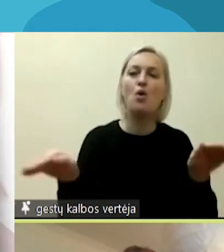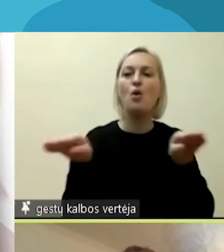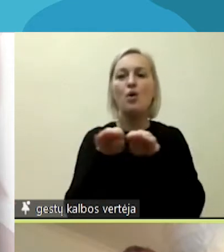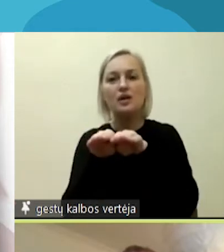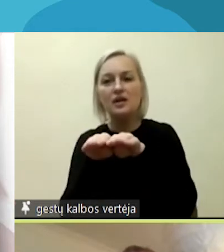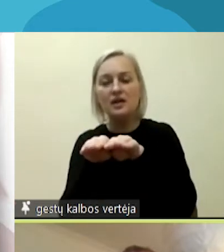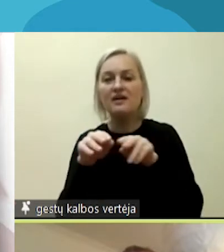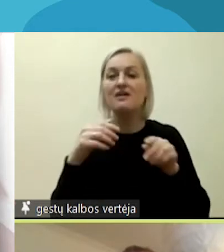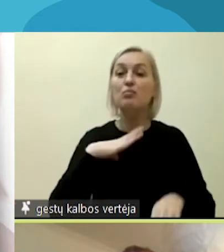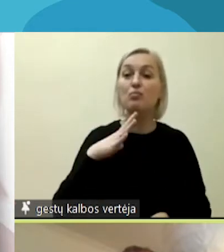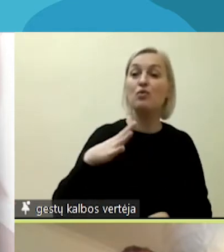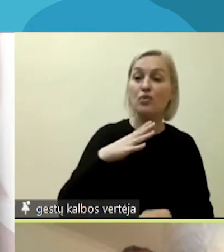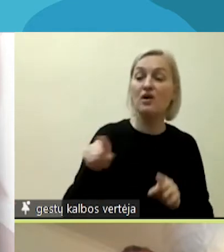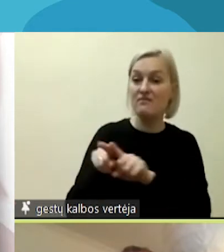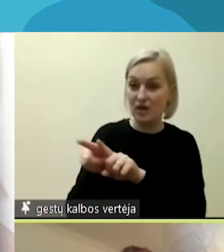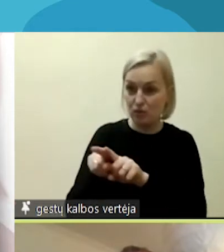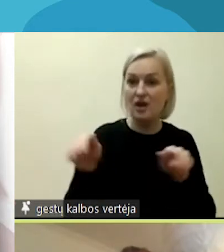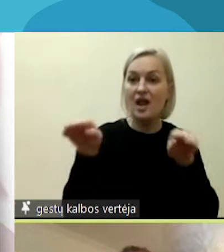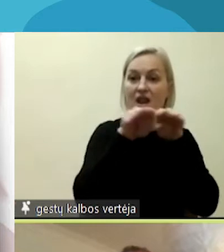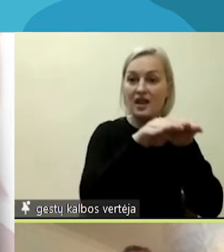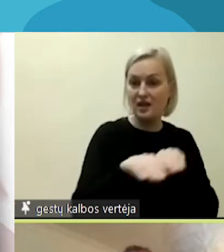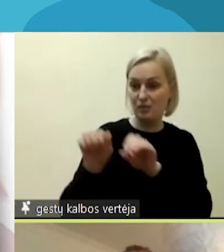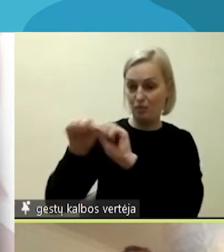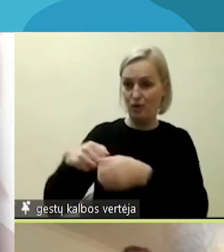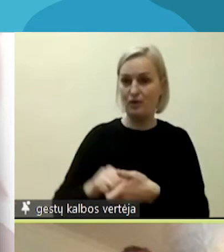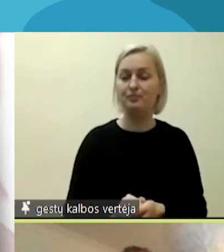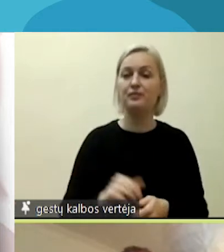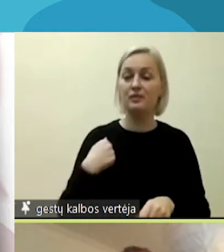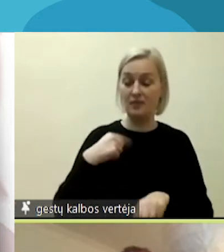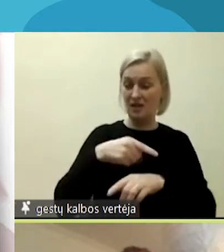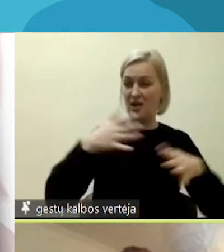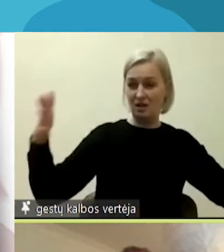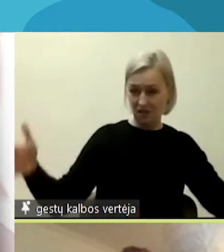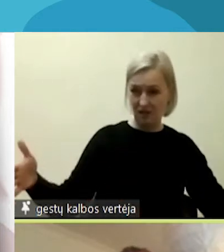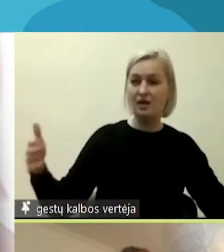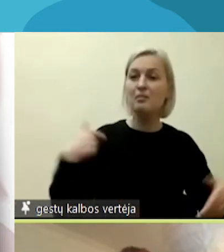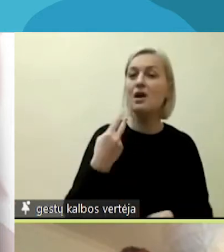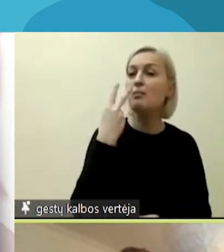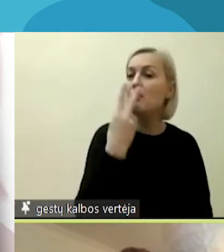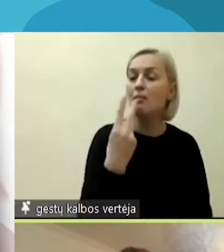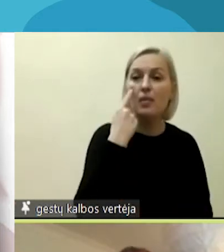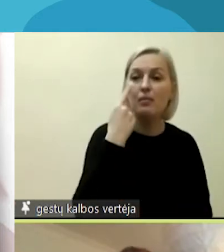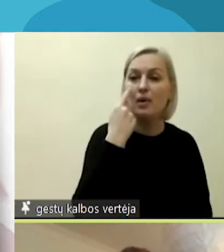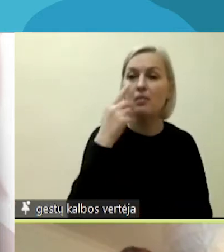dalykus. Per visą šį laiką mes pastebėjome, kaip keičiasi